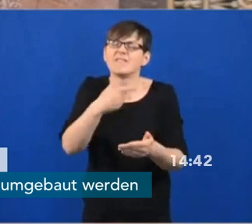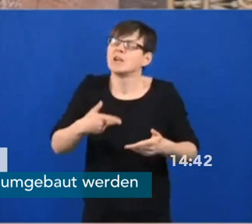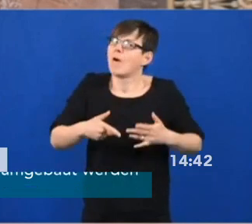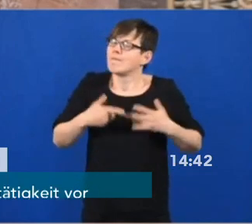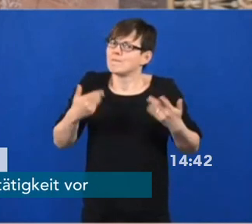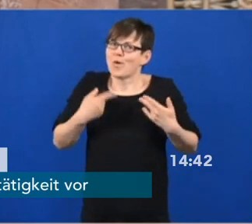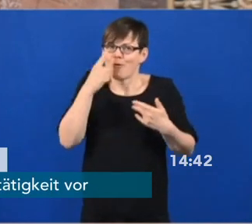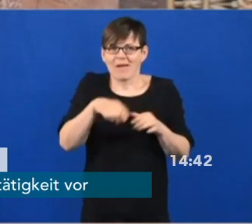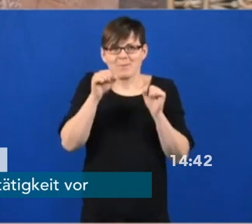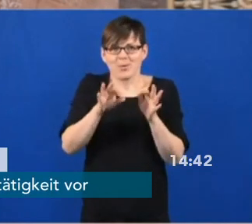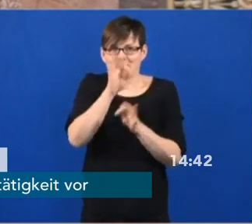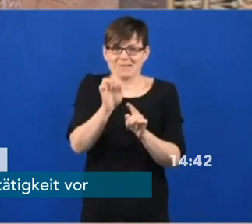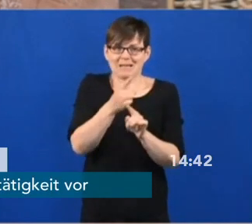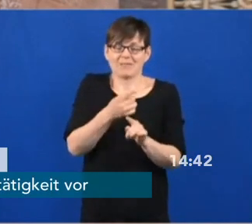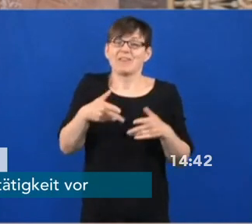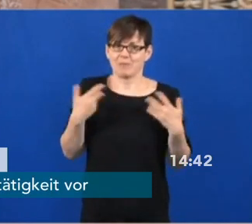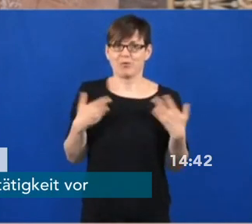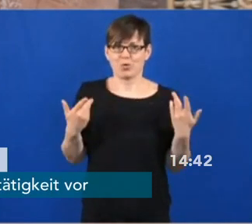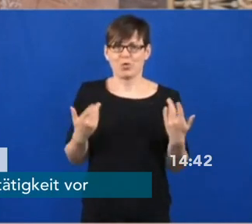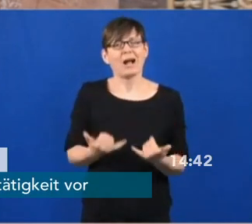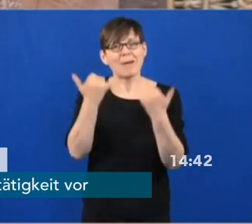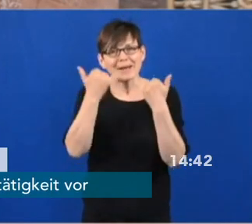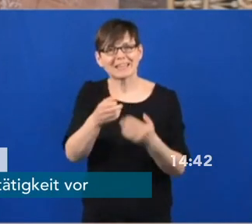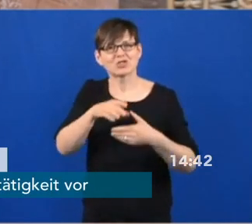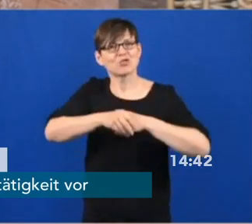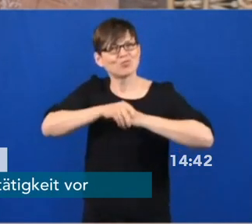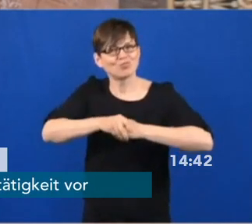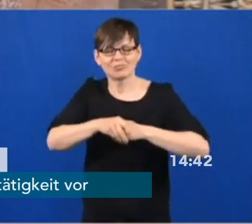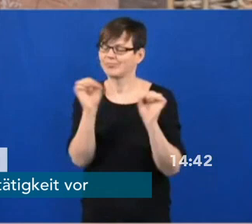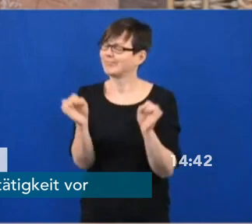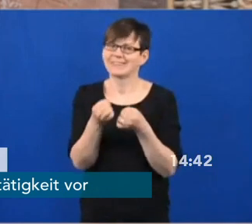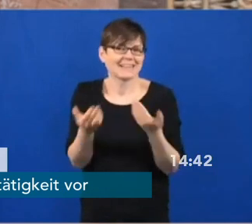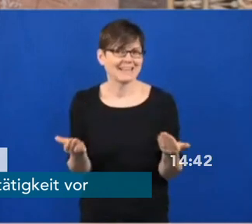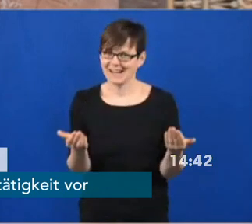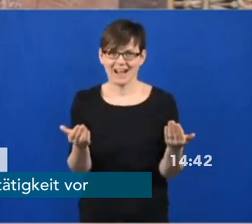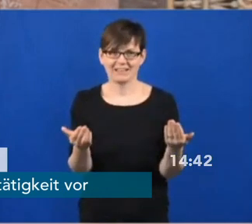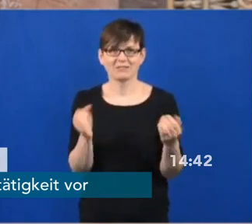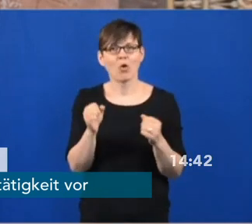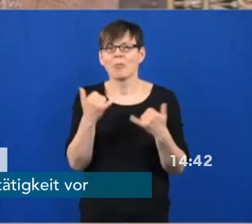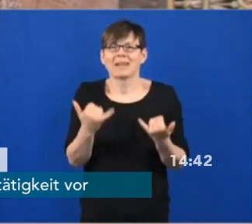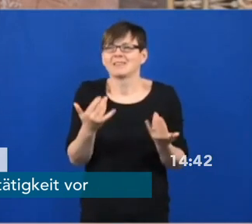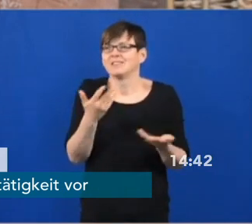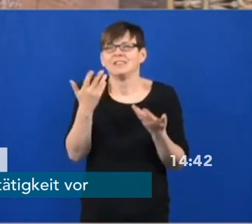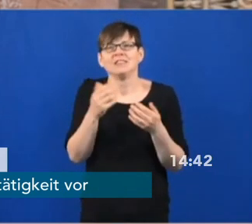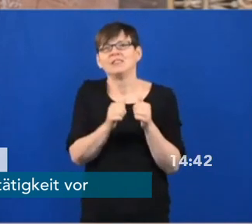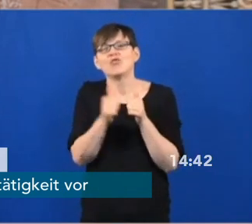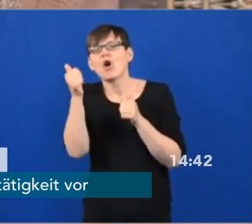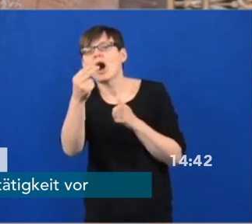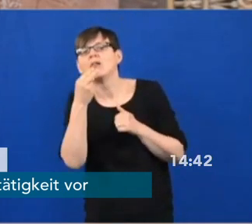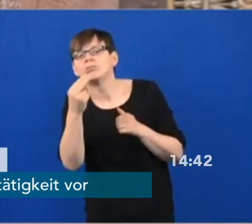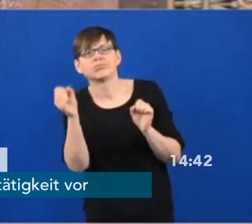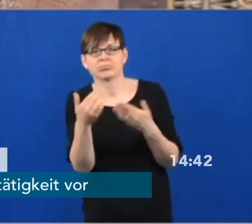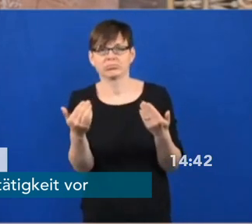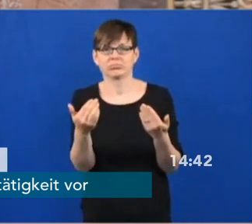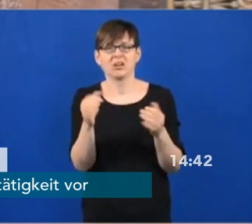Maßnahmen vornehmen würden. Aber es ist zu früh, dieses jetzt spekulativ in die Welt zu setzen. Das könnte enttäuschte